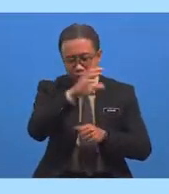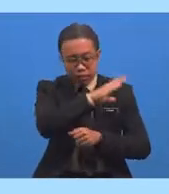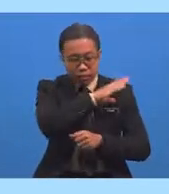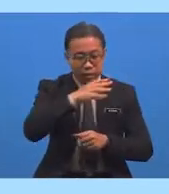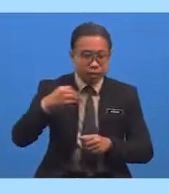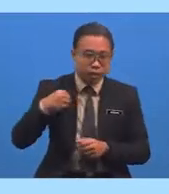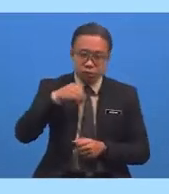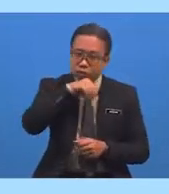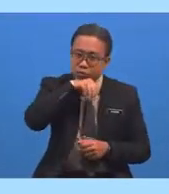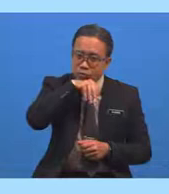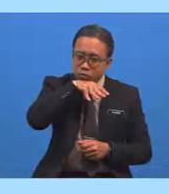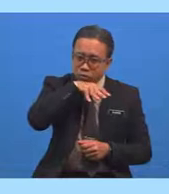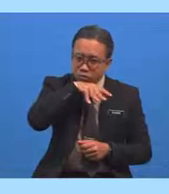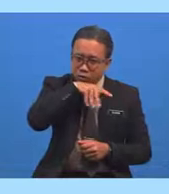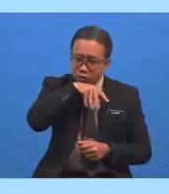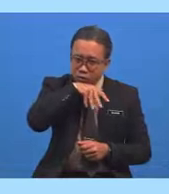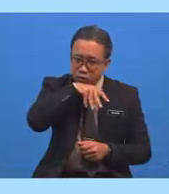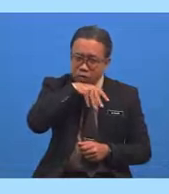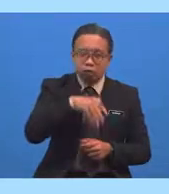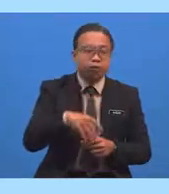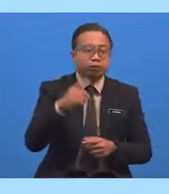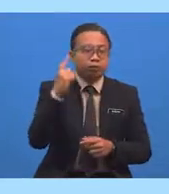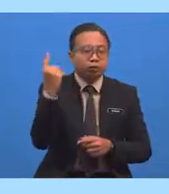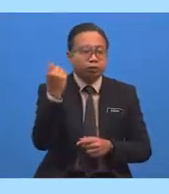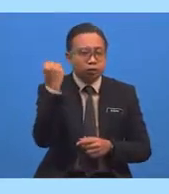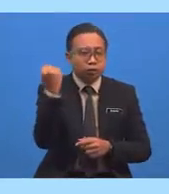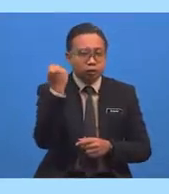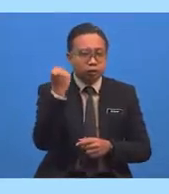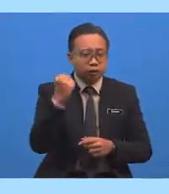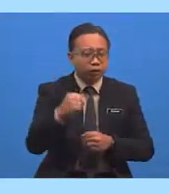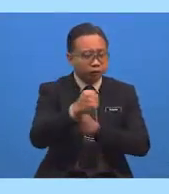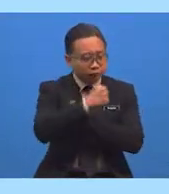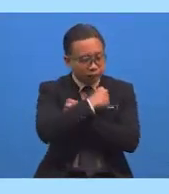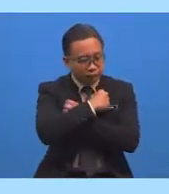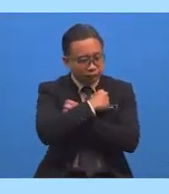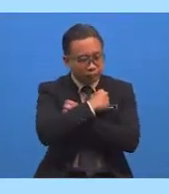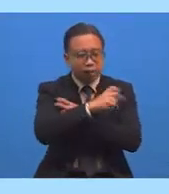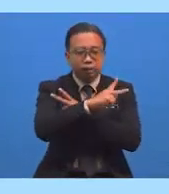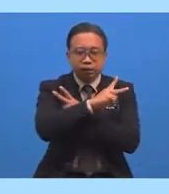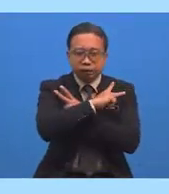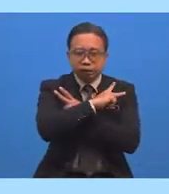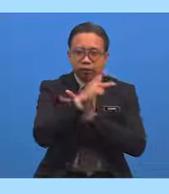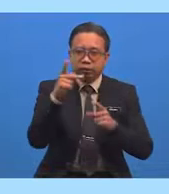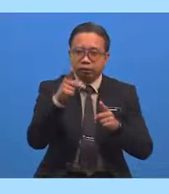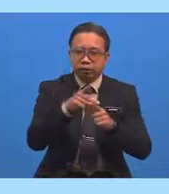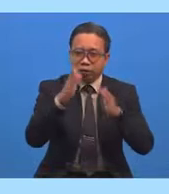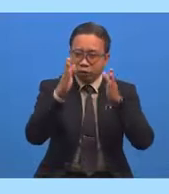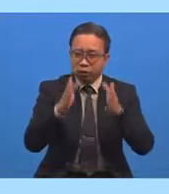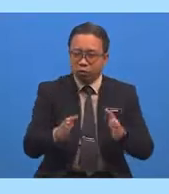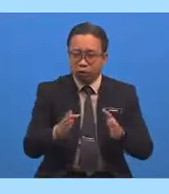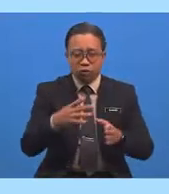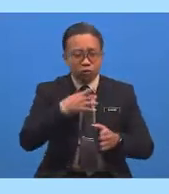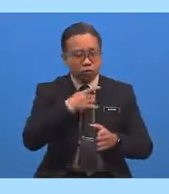Rasulullah s.a.w. sentiasa sayang Dan kasih kepada orang yang suka